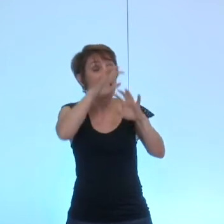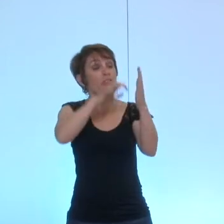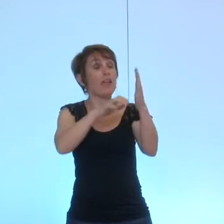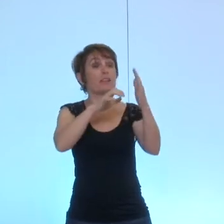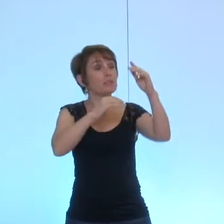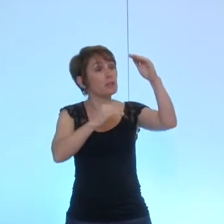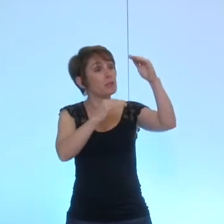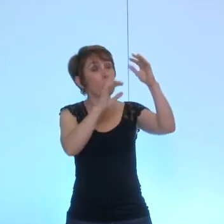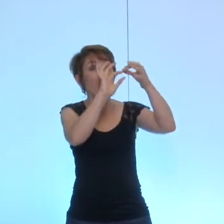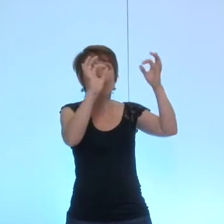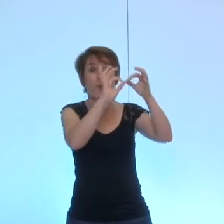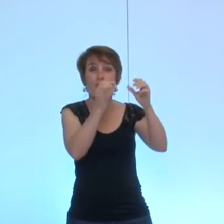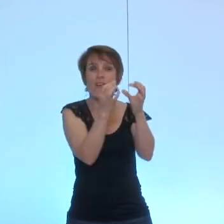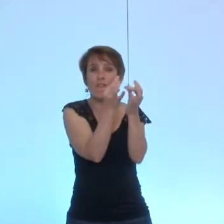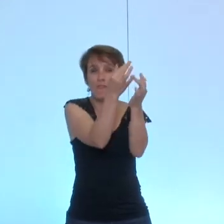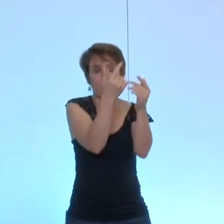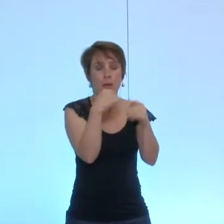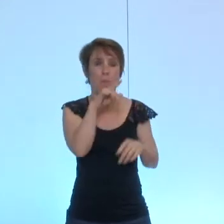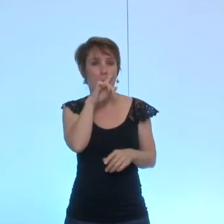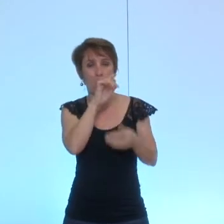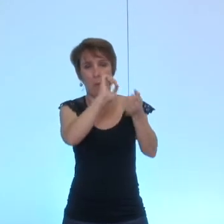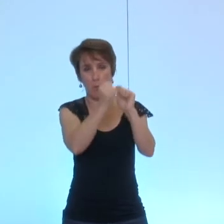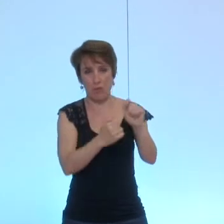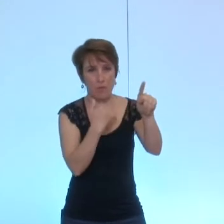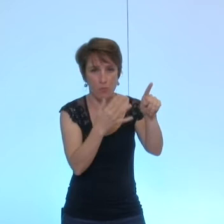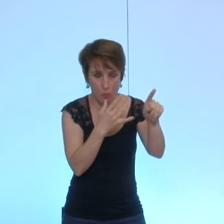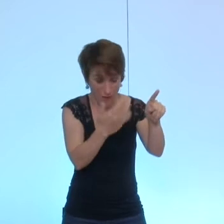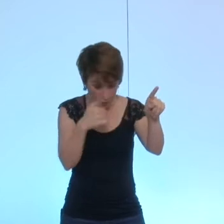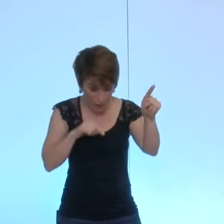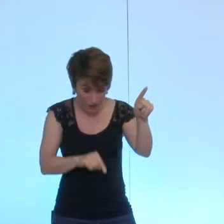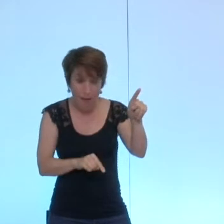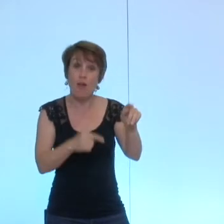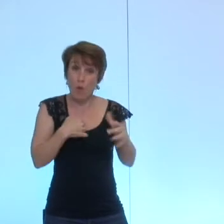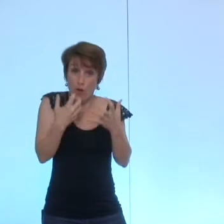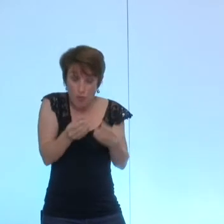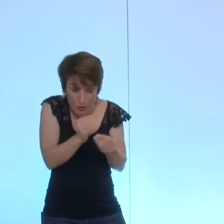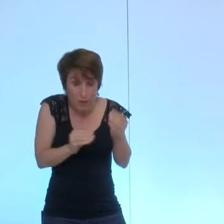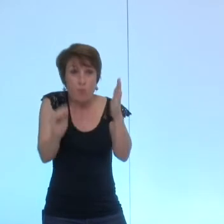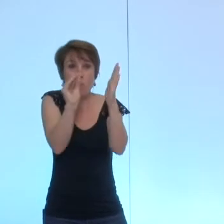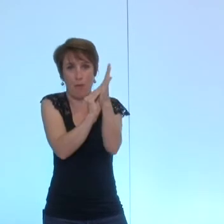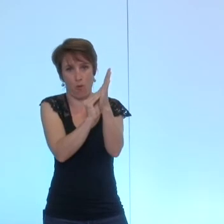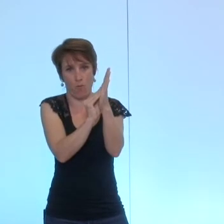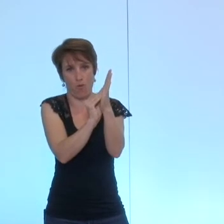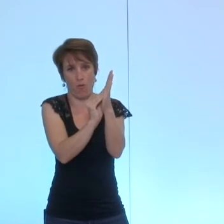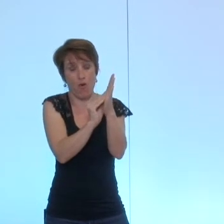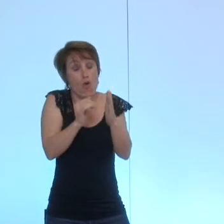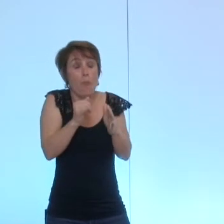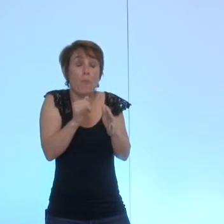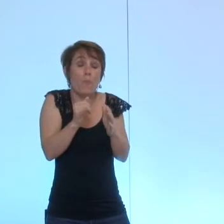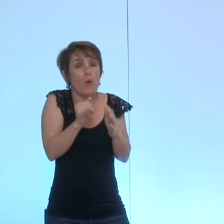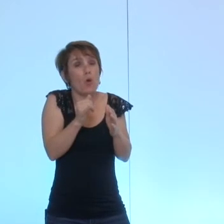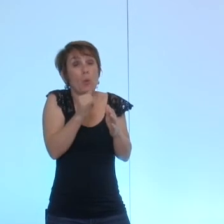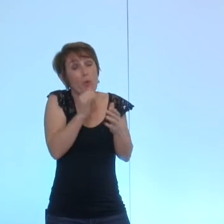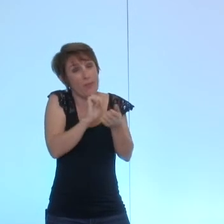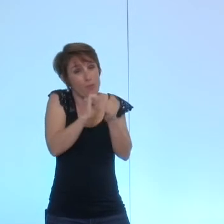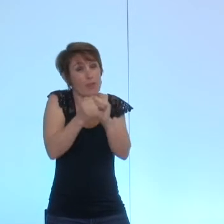donc je voudrais proposer en amendement qu'il soit repris d'ailleurs très légèrement modifié la formulation qui